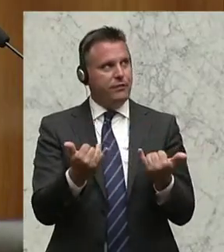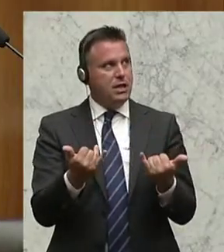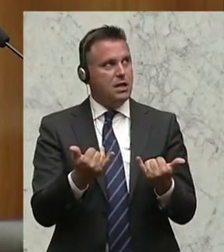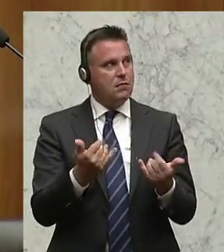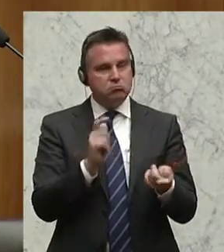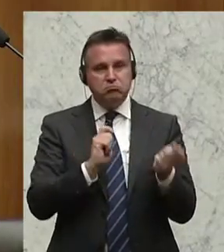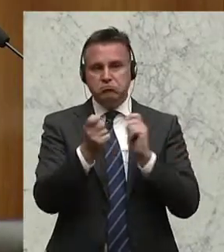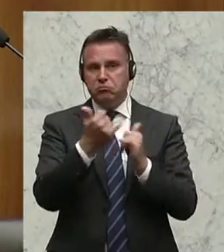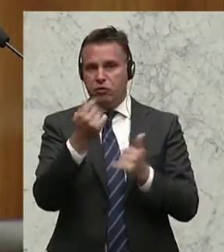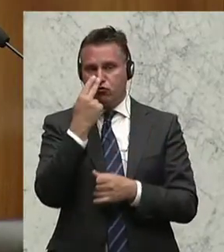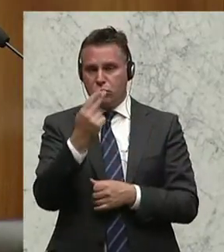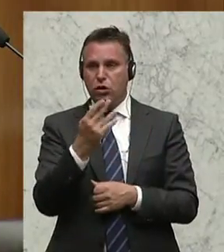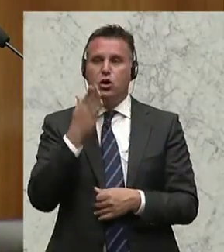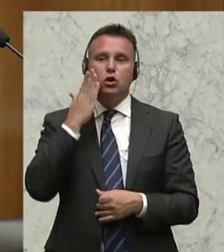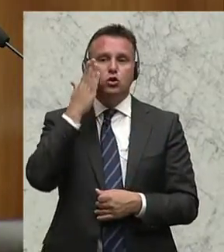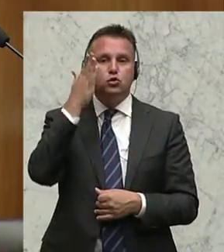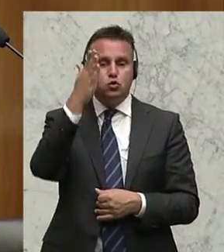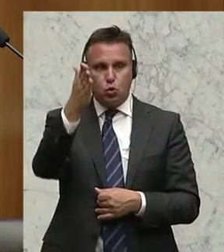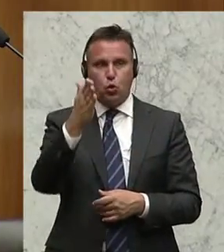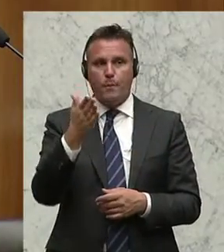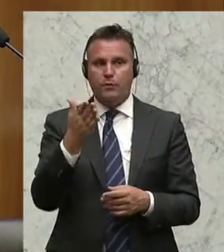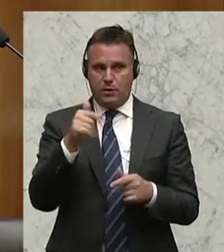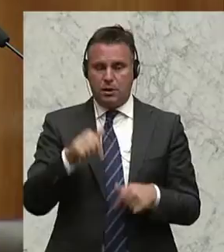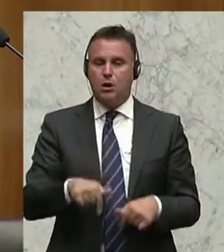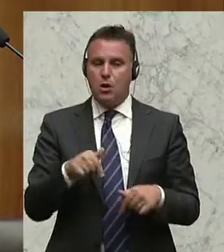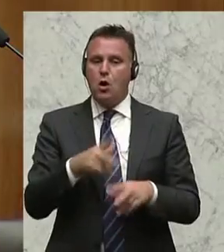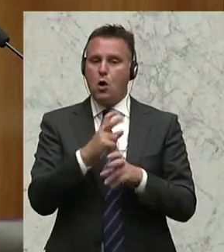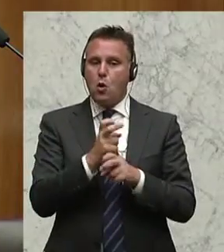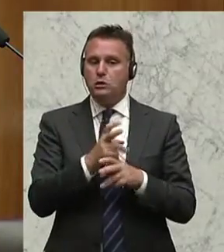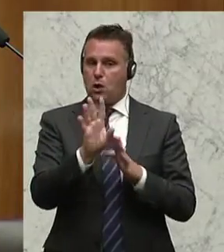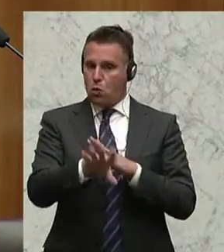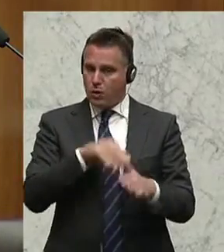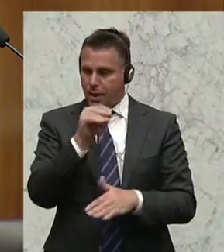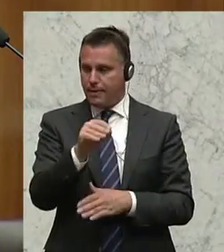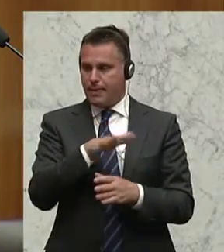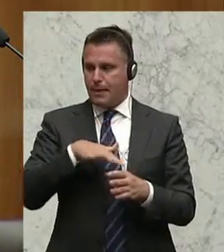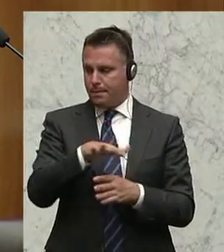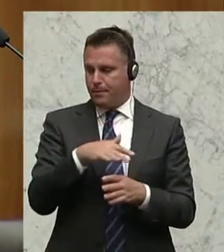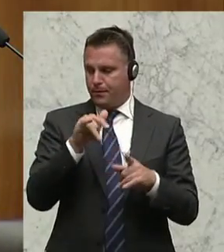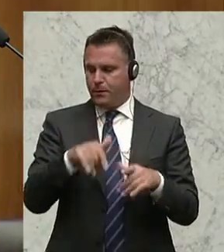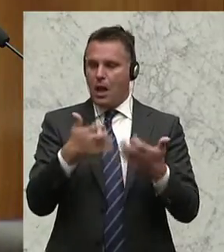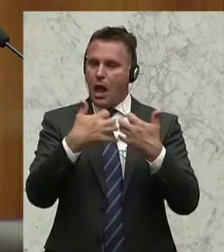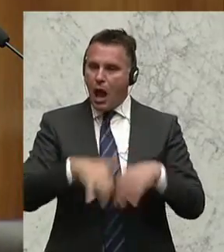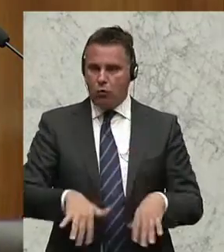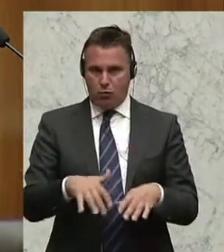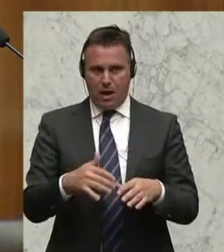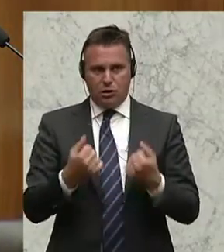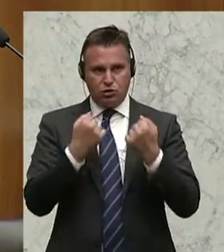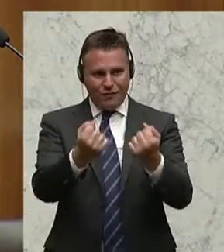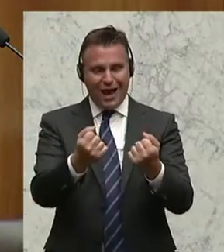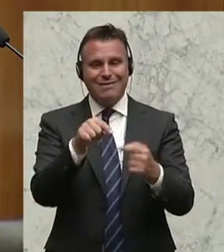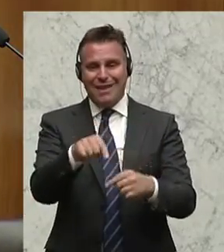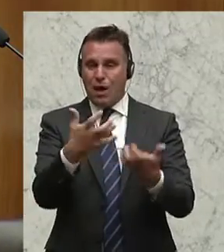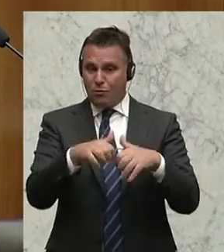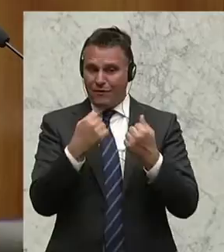darum, dass es in Zukunft möglich sein sollte, für österreichische Unternehmen im Bereich von automatisierten Fahren Tests